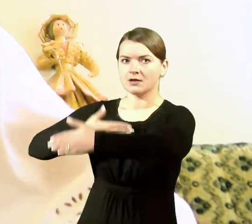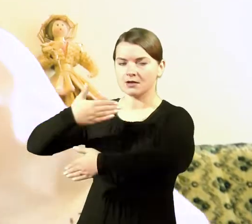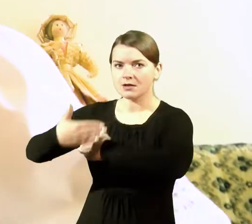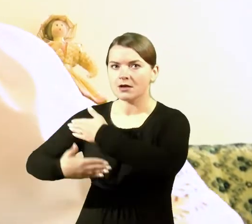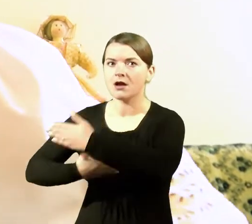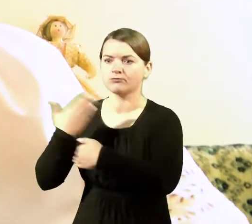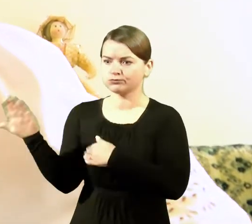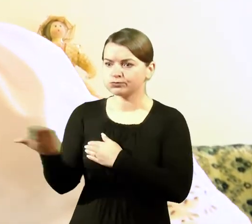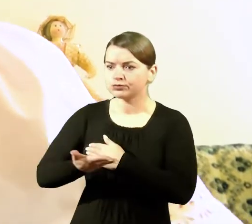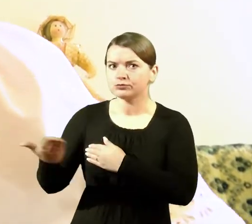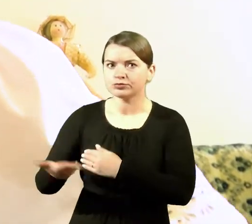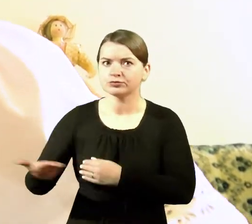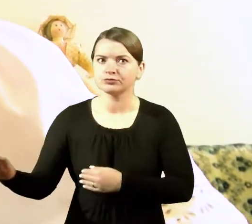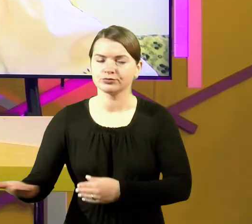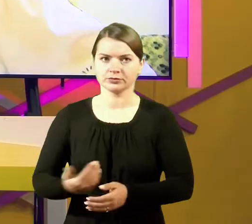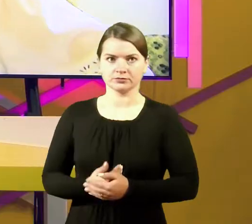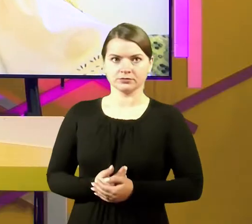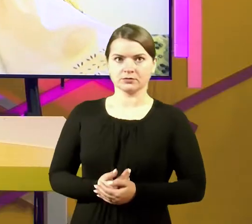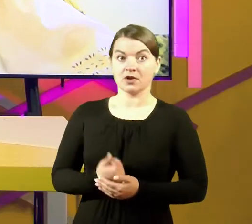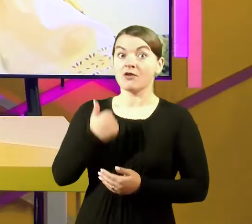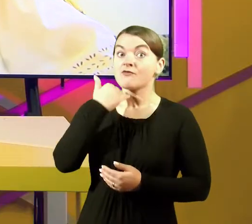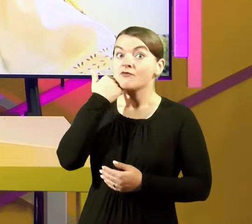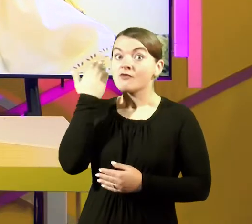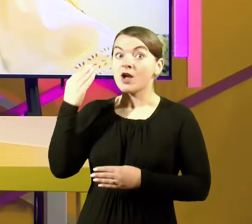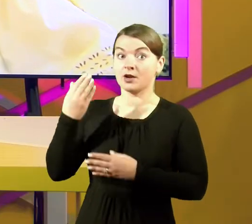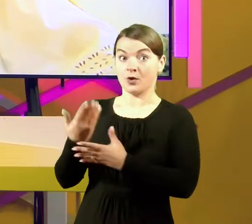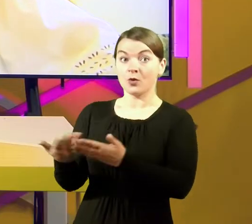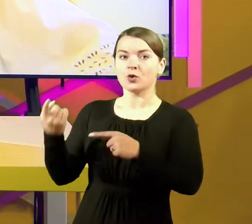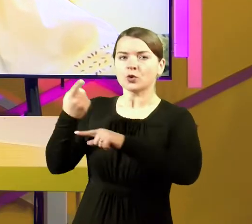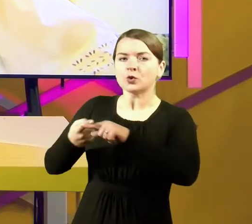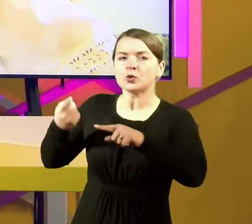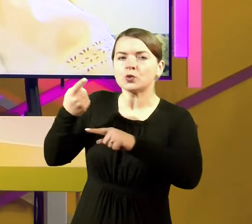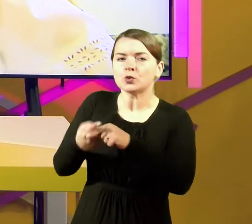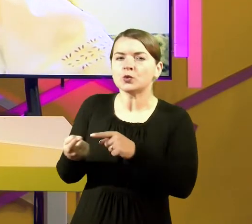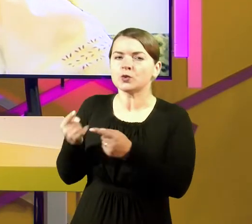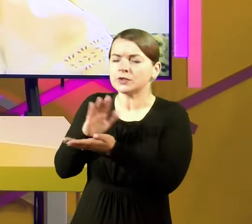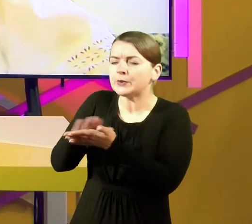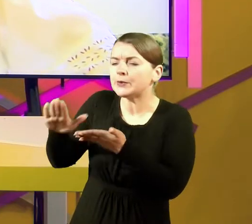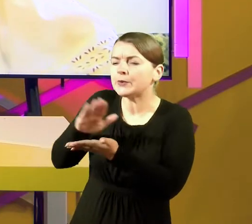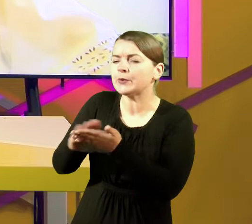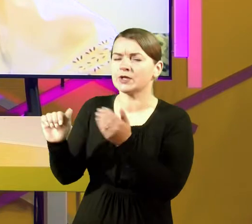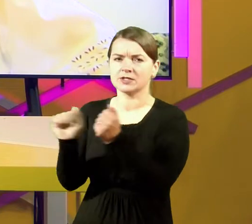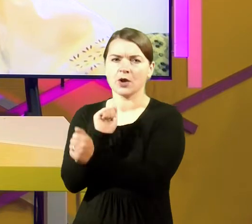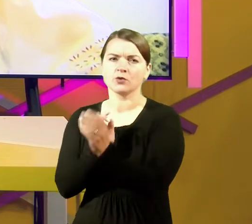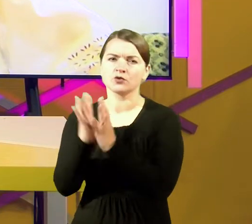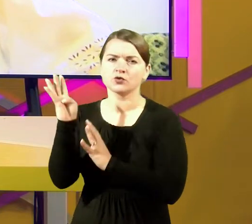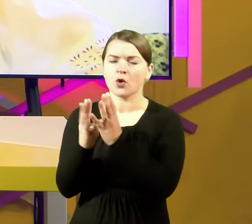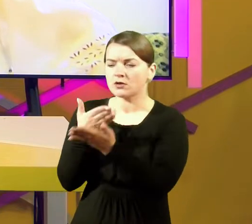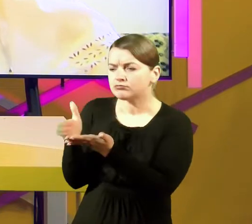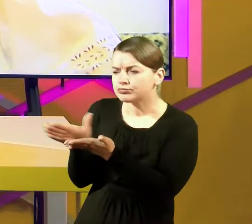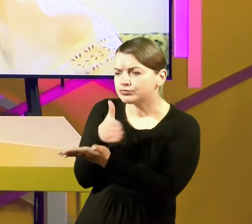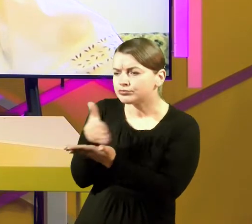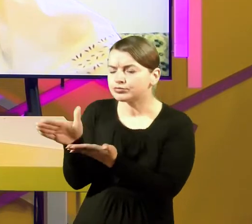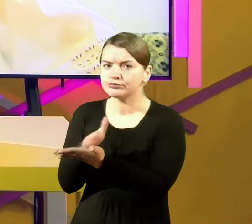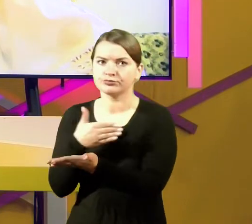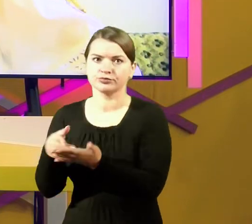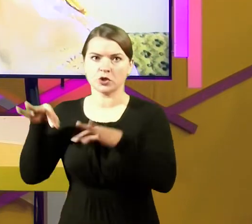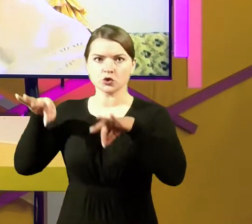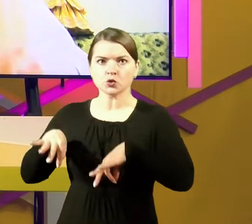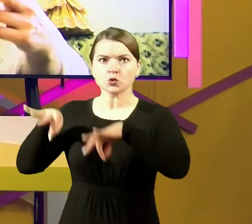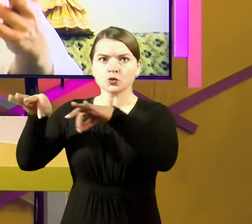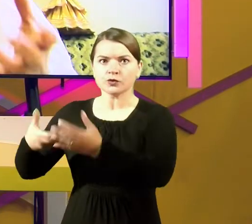ir kerta kviečius. Tada juos iškulia, atskiria nuo šiaudų ir supila į